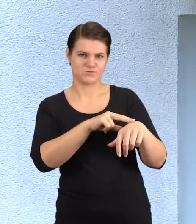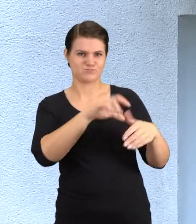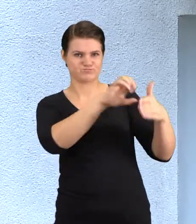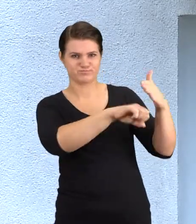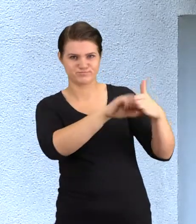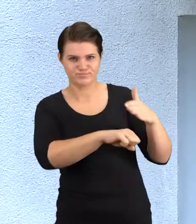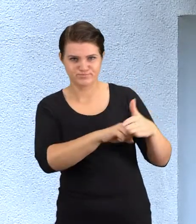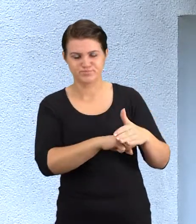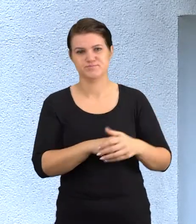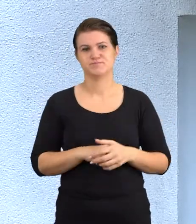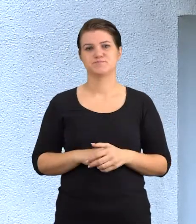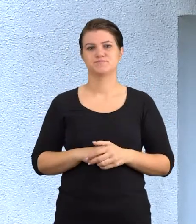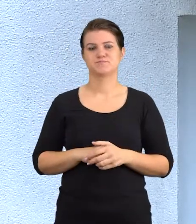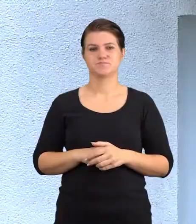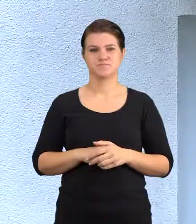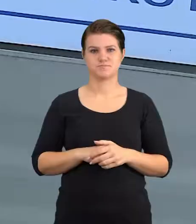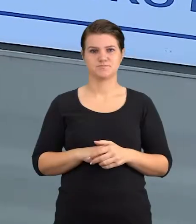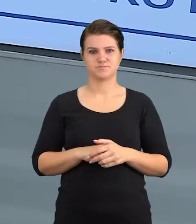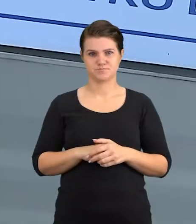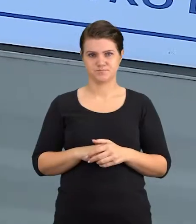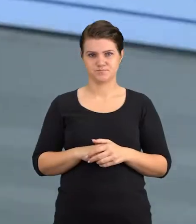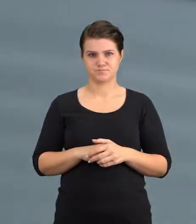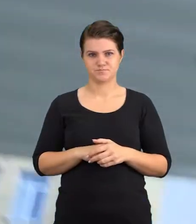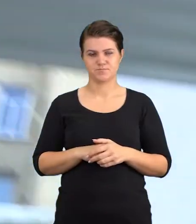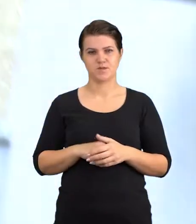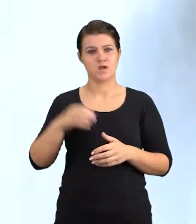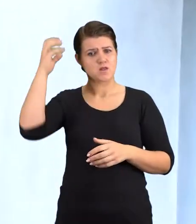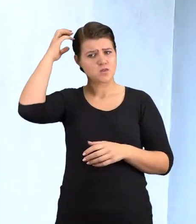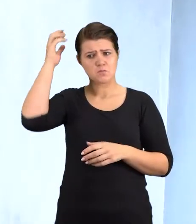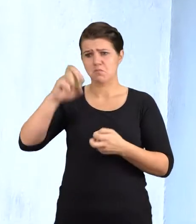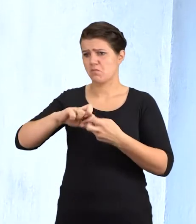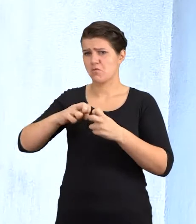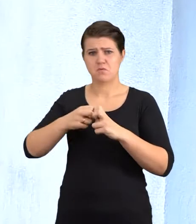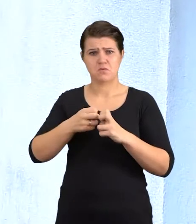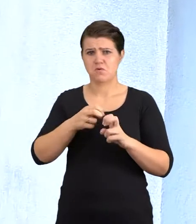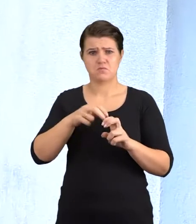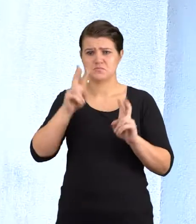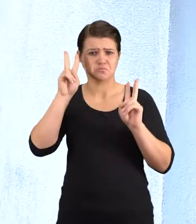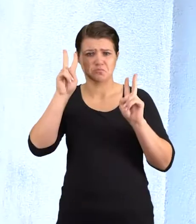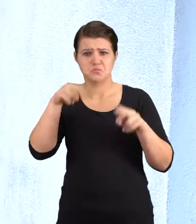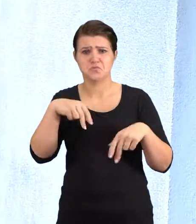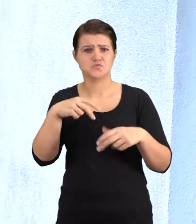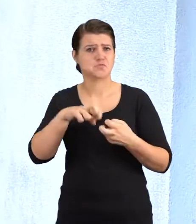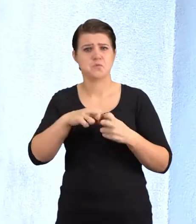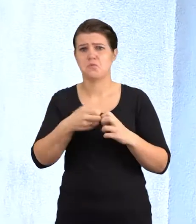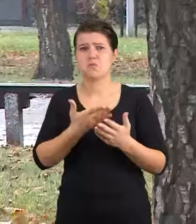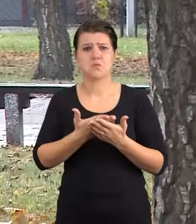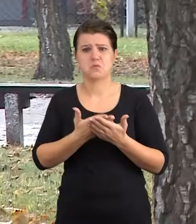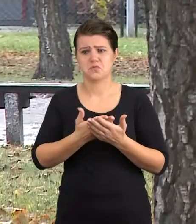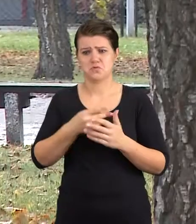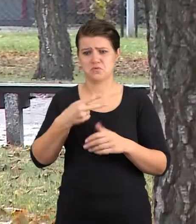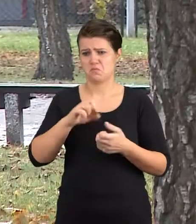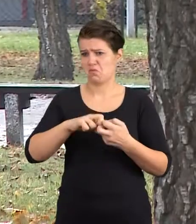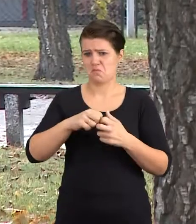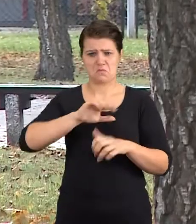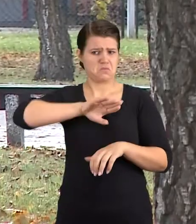psichiatrijos lygoninėse, kai cigaretė dažnai būna vienintelis nusiraminimo veiksmas lygoniui. Departamentas nežino, nes iš jų kabinetų